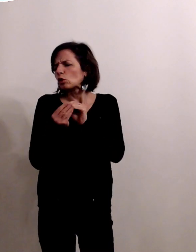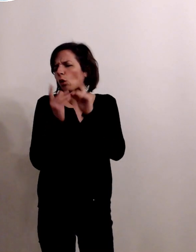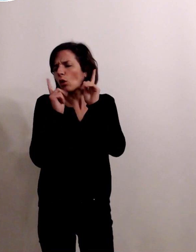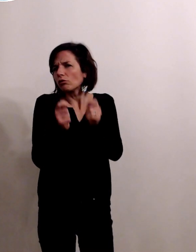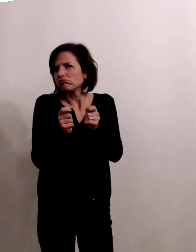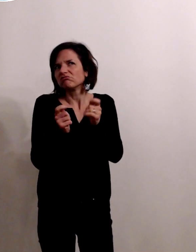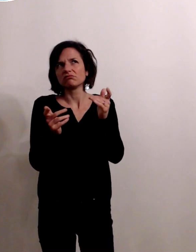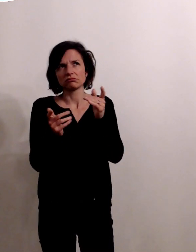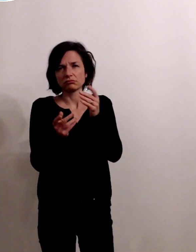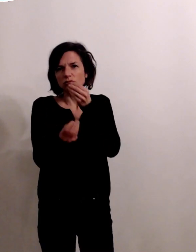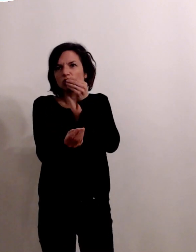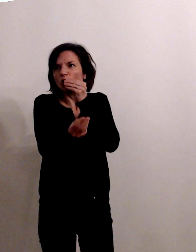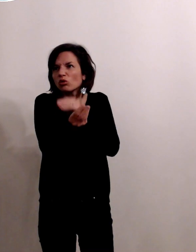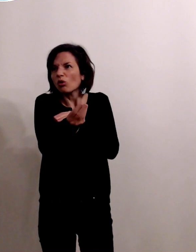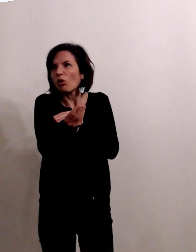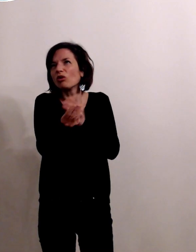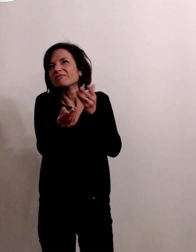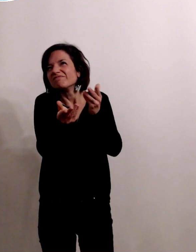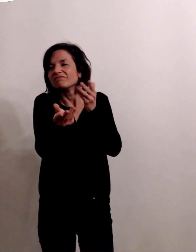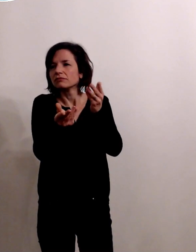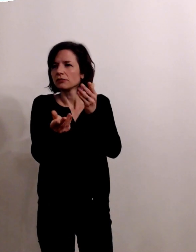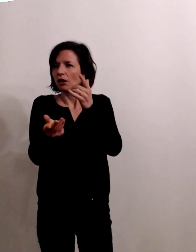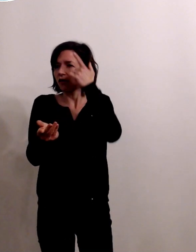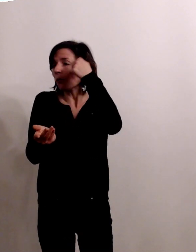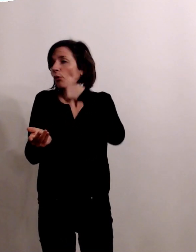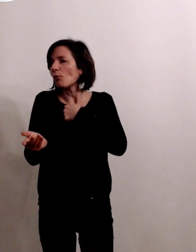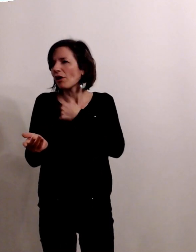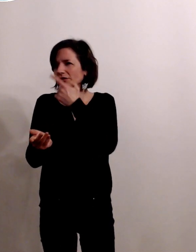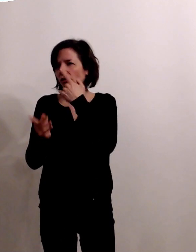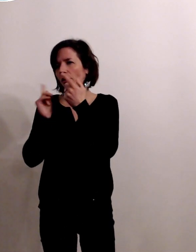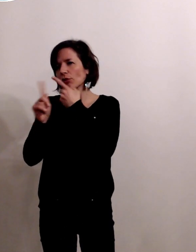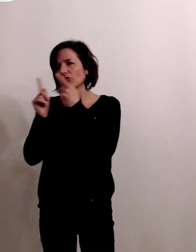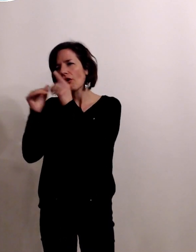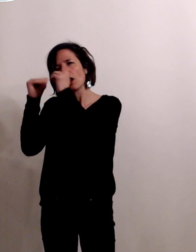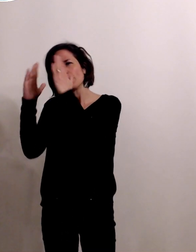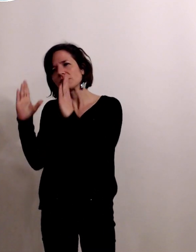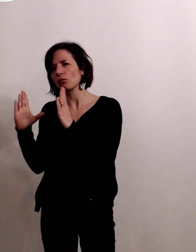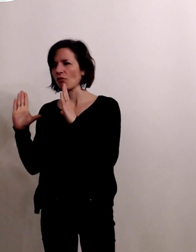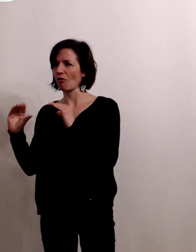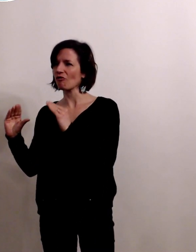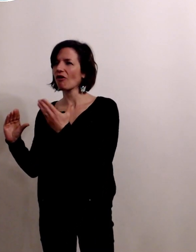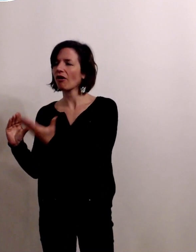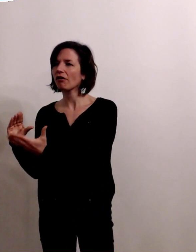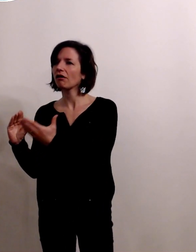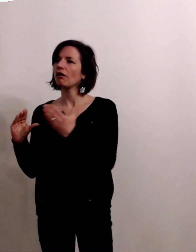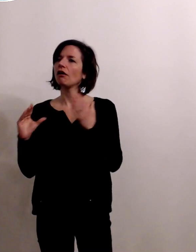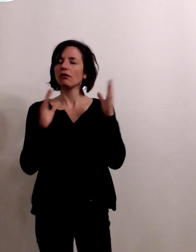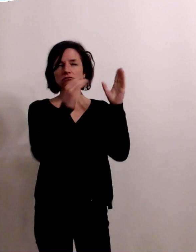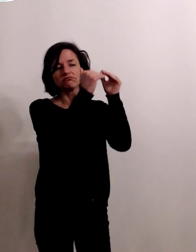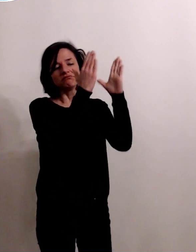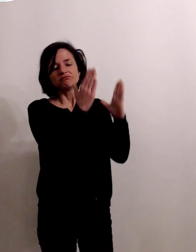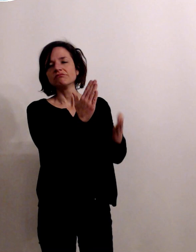je pense qu'on est bien chez soi c'est un point de vue très personnel je pense que dans les maternités